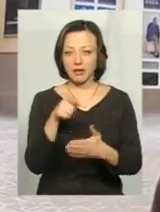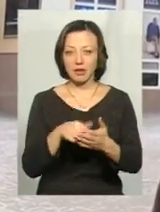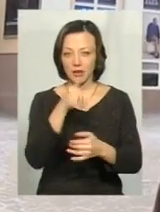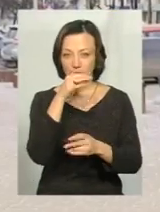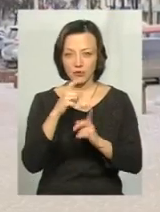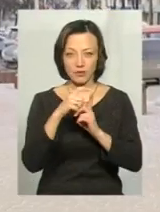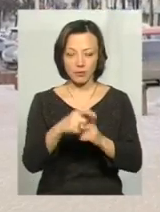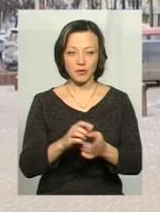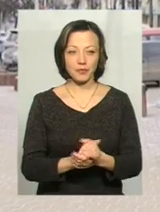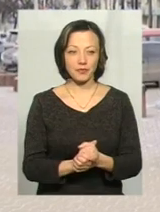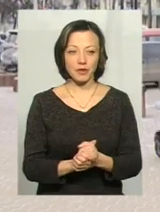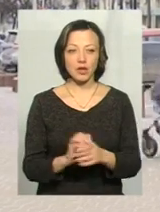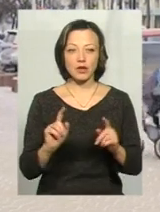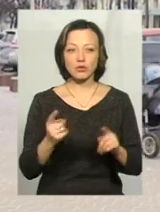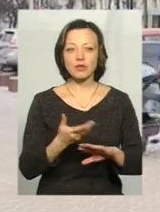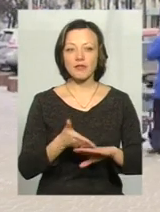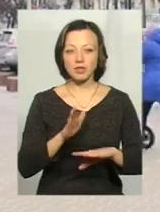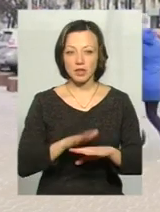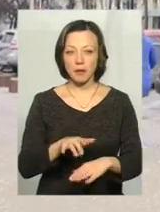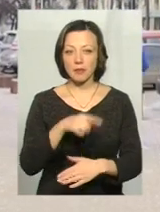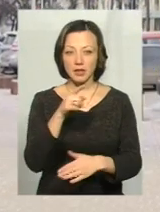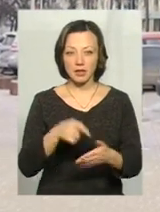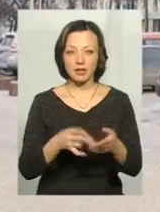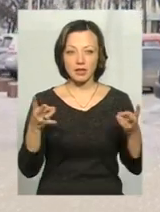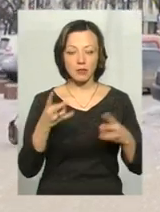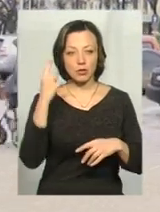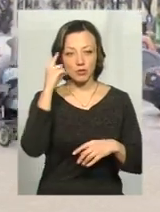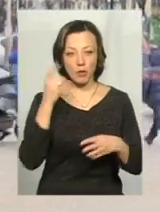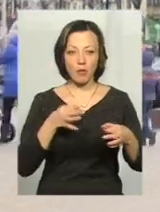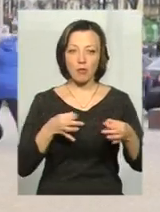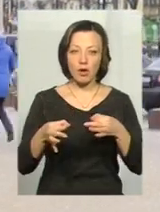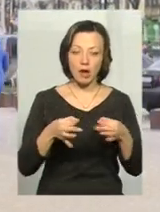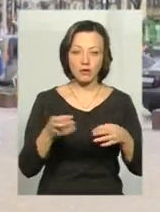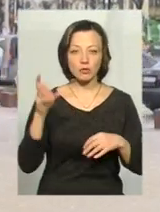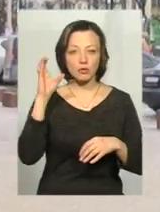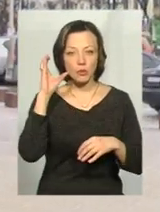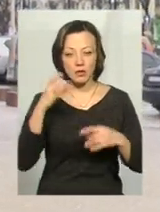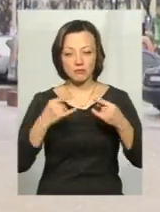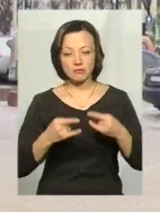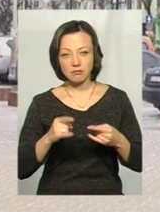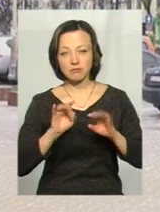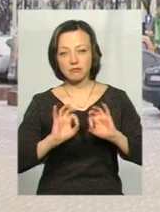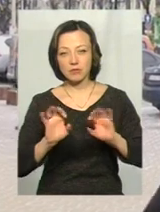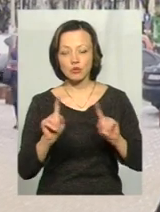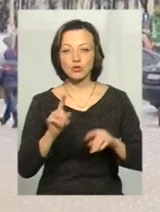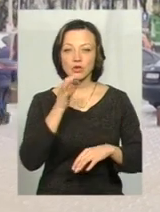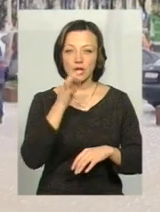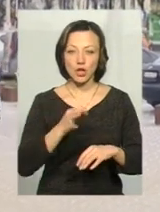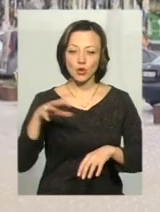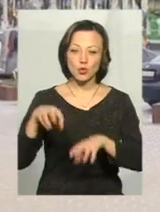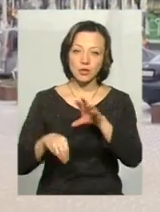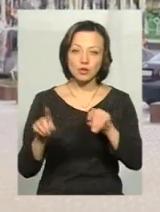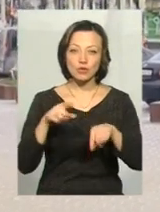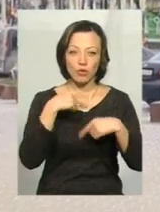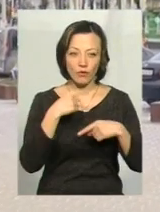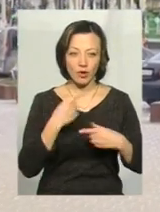відповісти. Це дуже важке питання, але треба над цим щось думати, треба порадитися, послухати ЗМІ, що скажуть сусіди, що